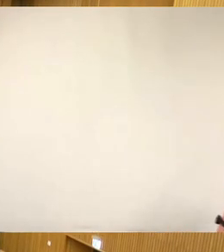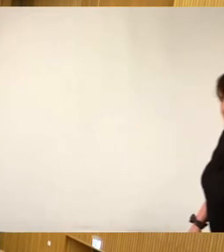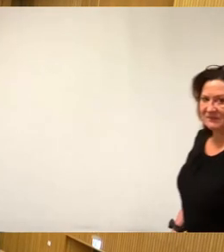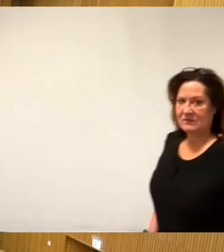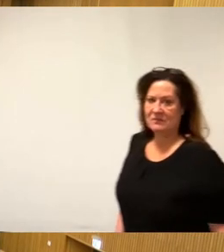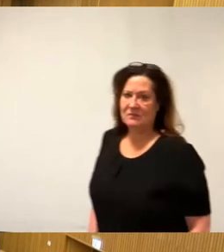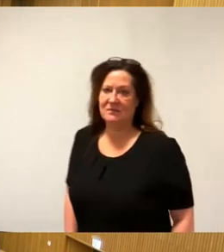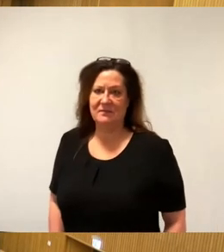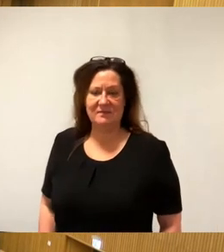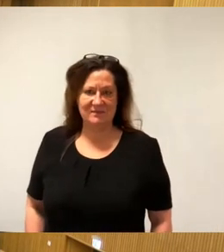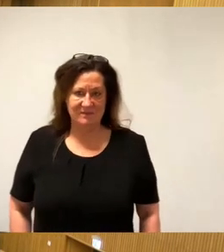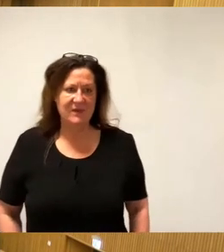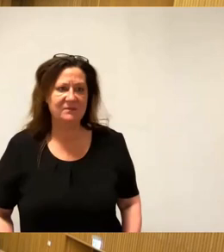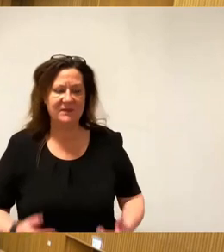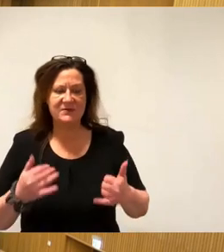bitte schön.